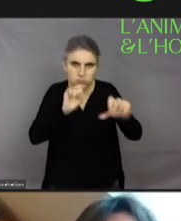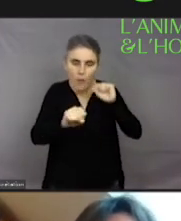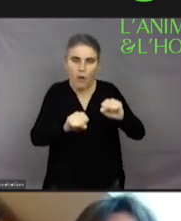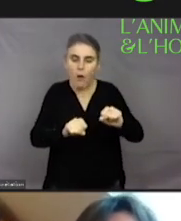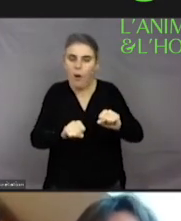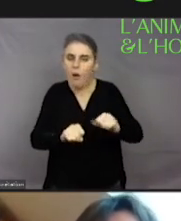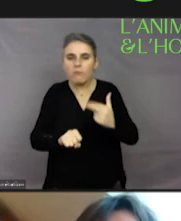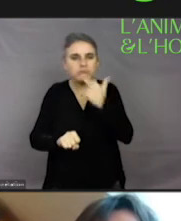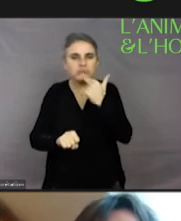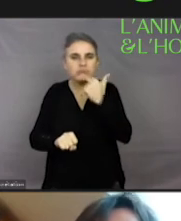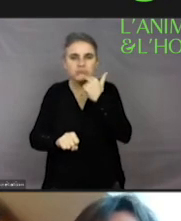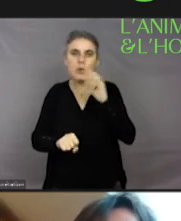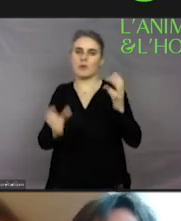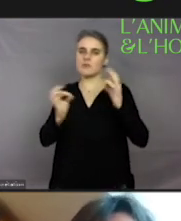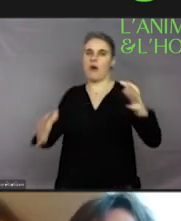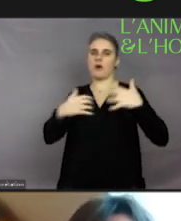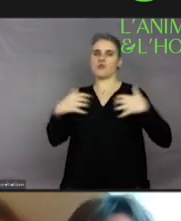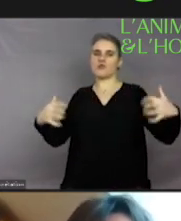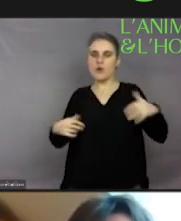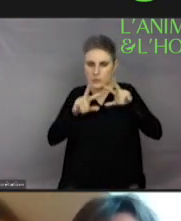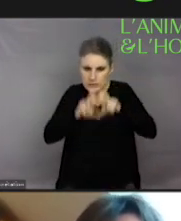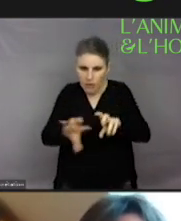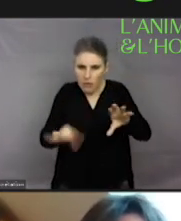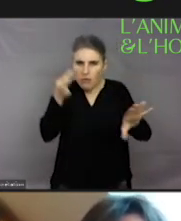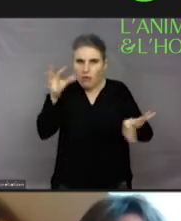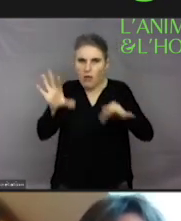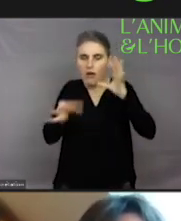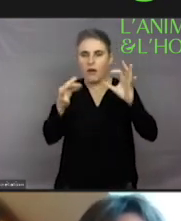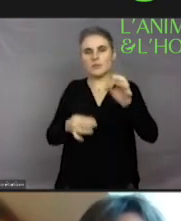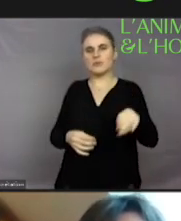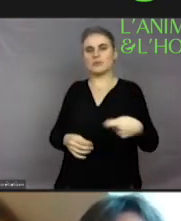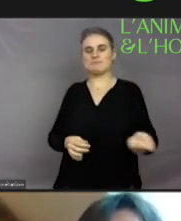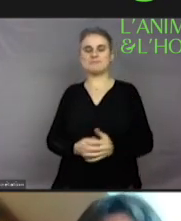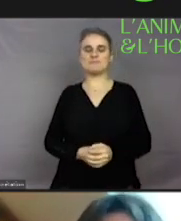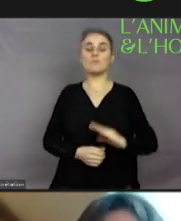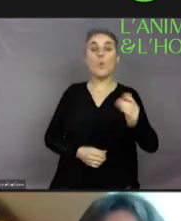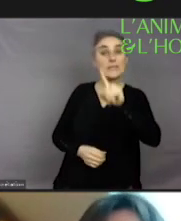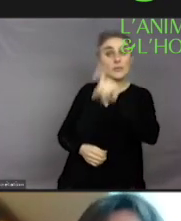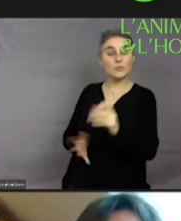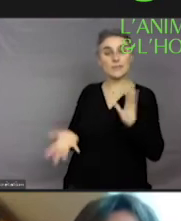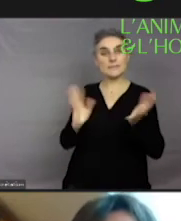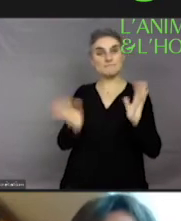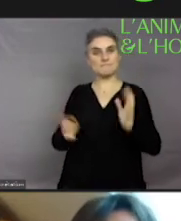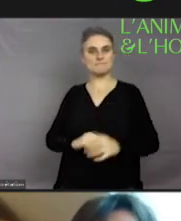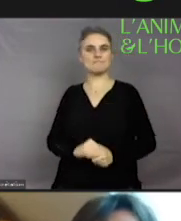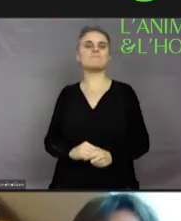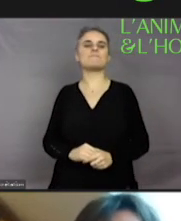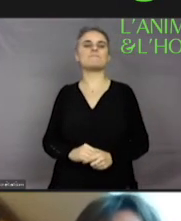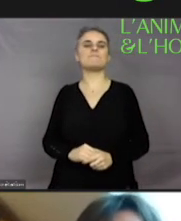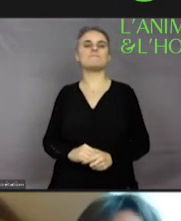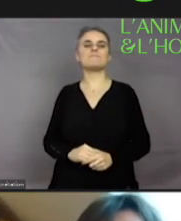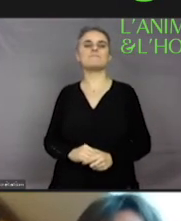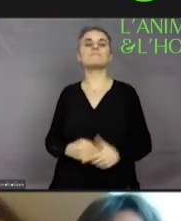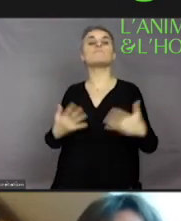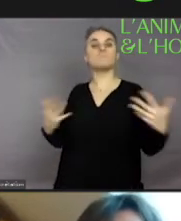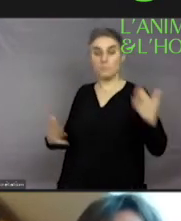de temps à la science pour avancer là-dessus. Stéphane, il y une autre question ? Oui, alors, si un animal est sentient,